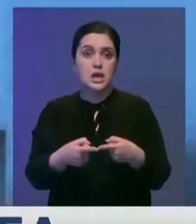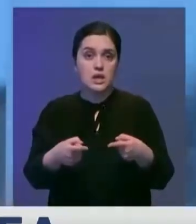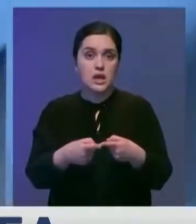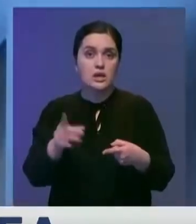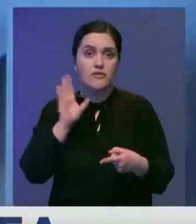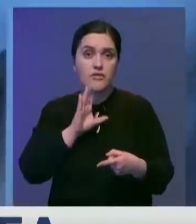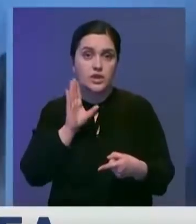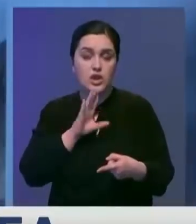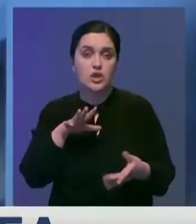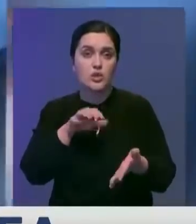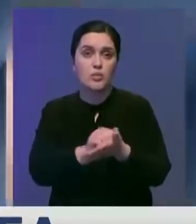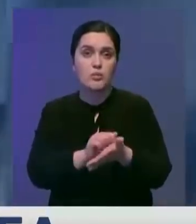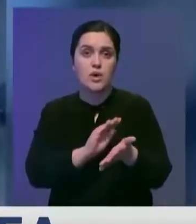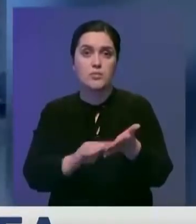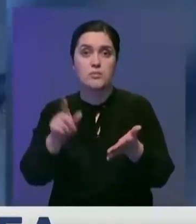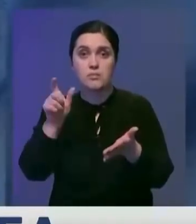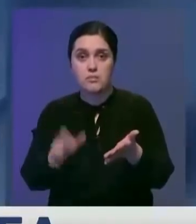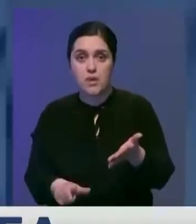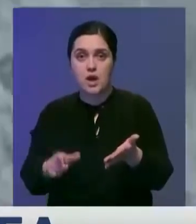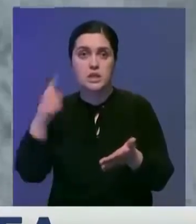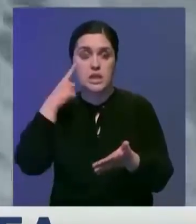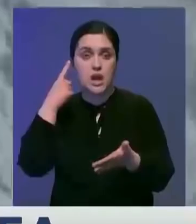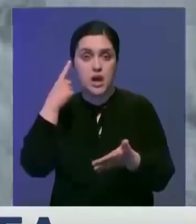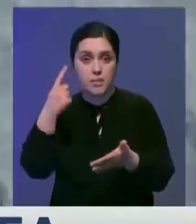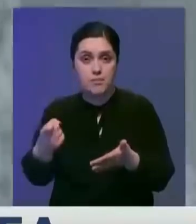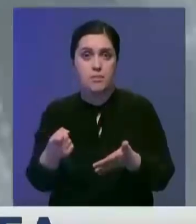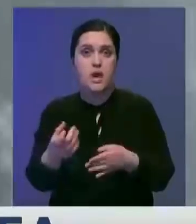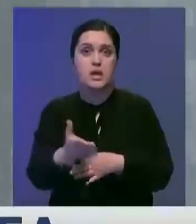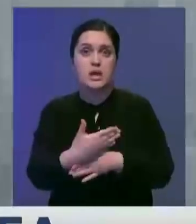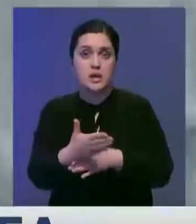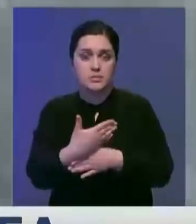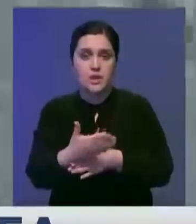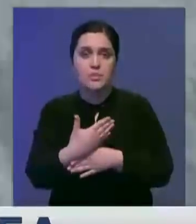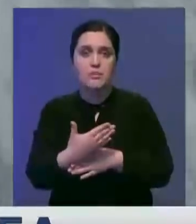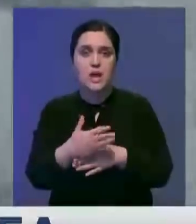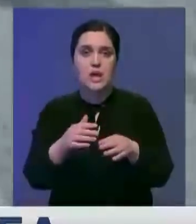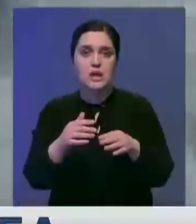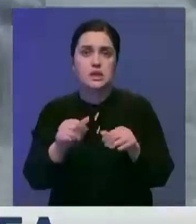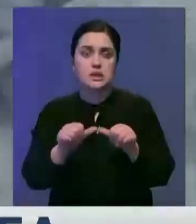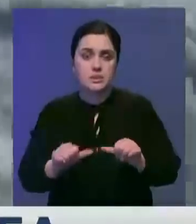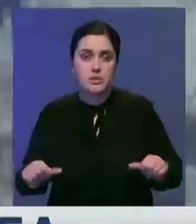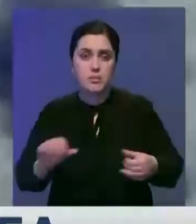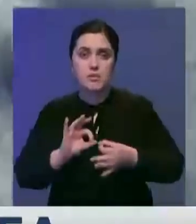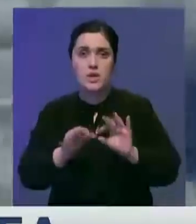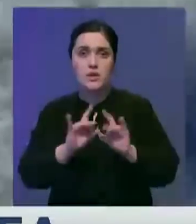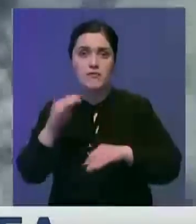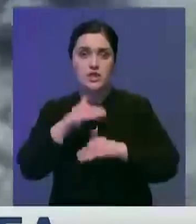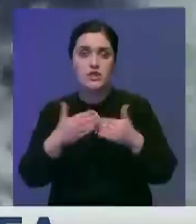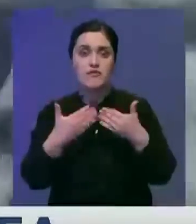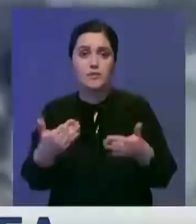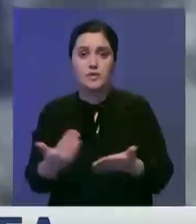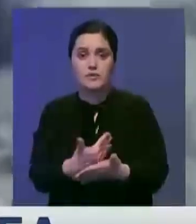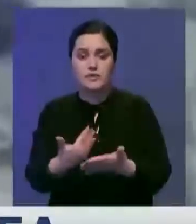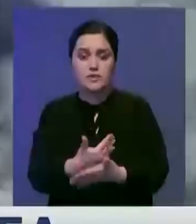используют редаторы водоема. Наши корреспонденты сделали запрос региональным рыбинспекторам. Подробности расскажем в